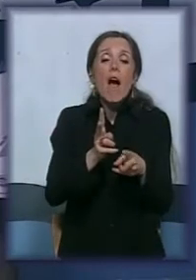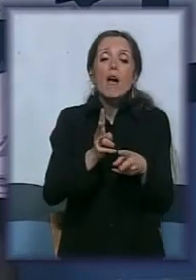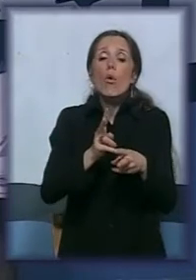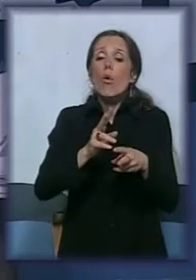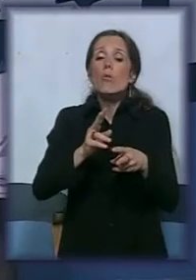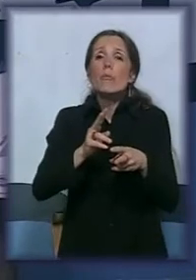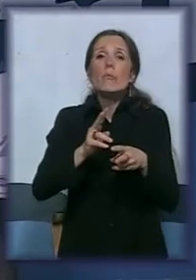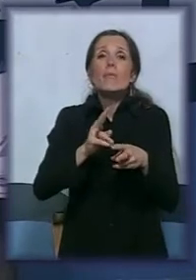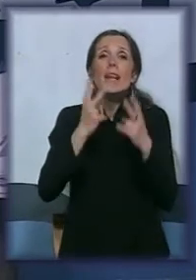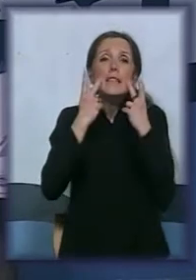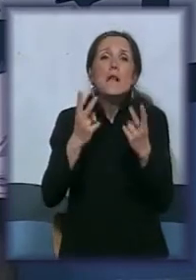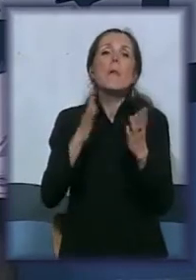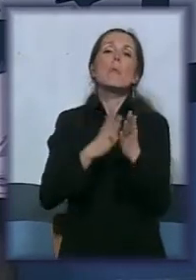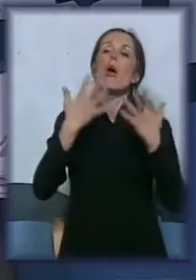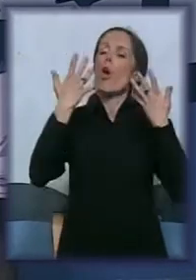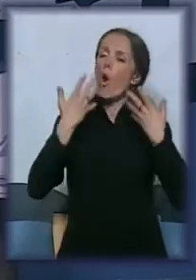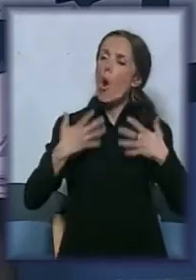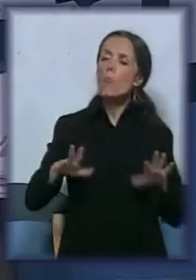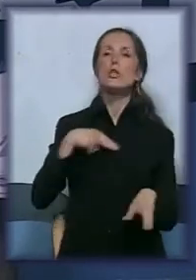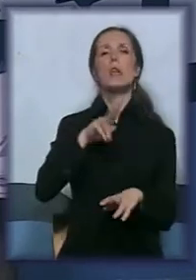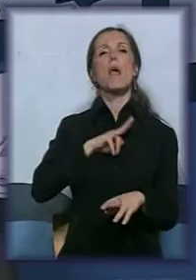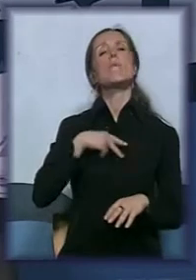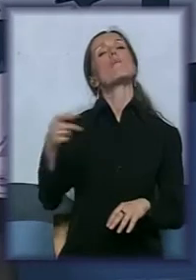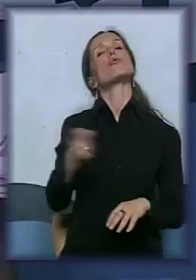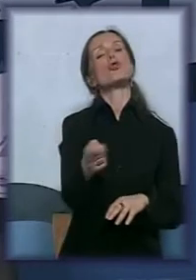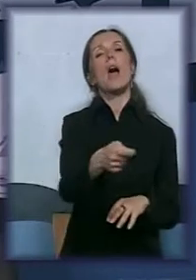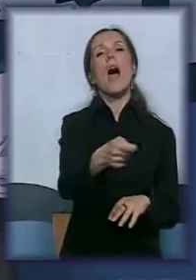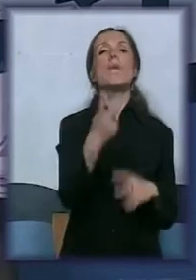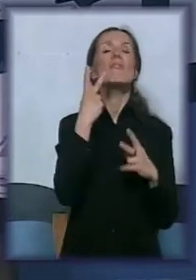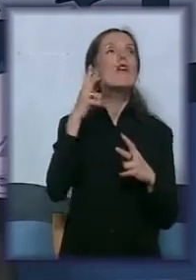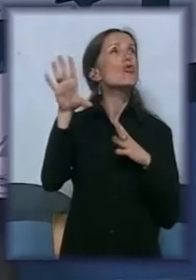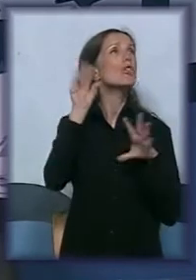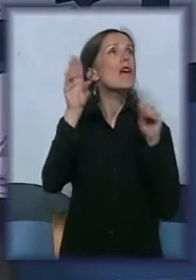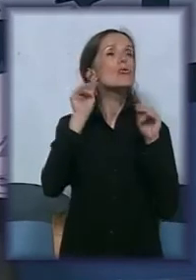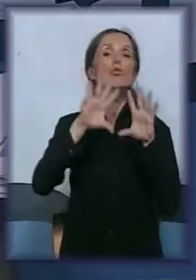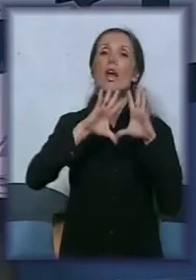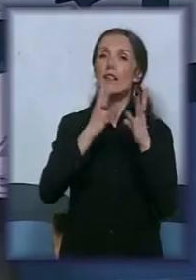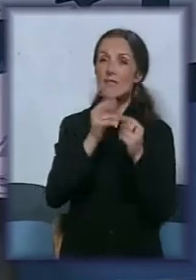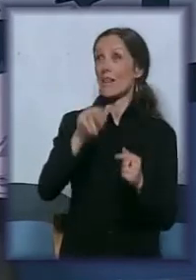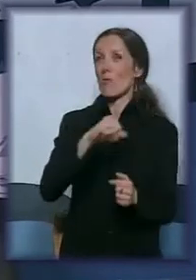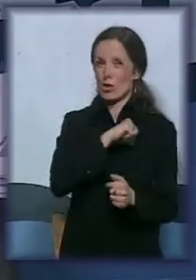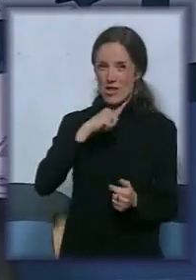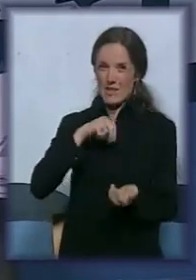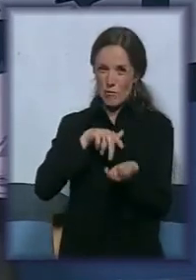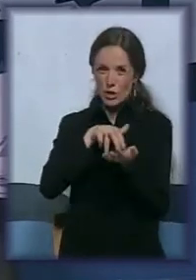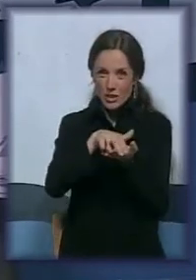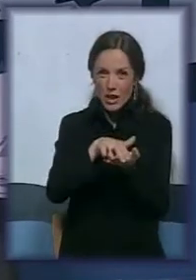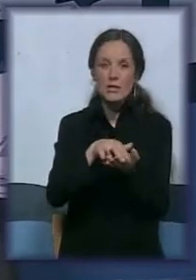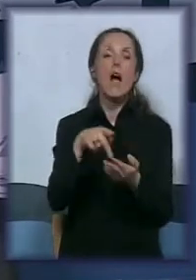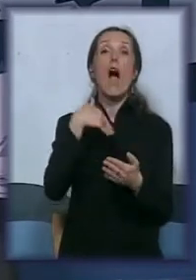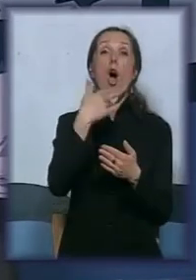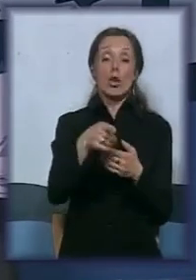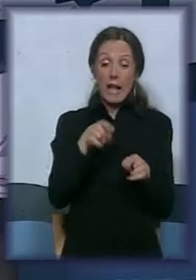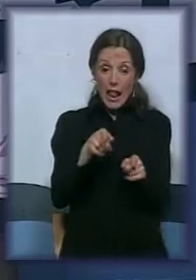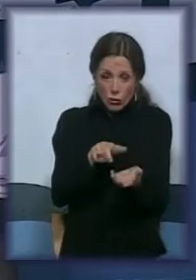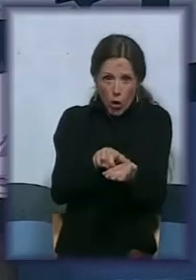vi opustite, imate štap u ruci i bitno je da čujete sve zvuke da biste se samostalno kretali, a onda upravo na tom